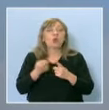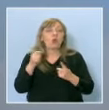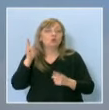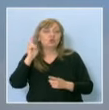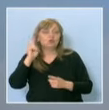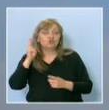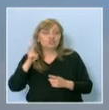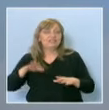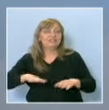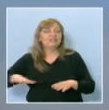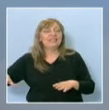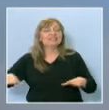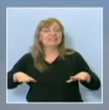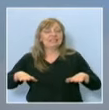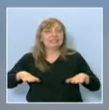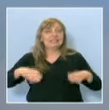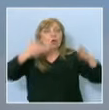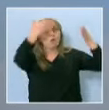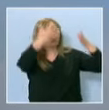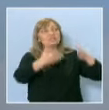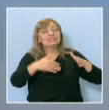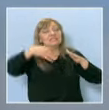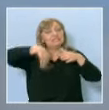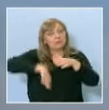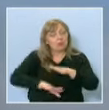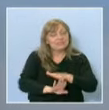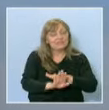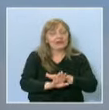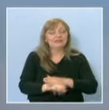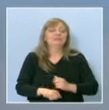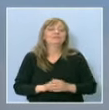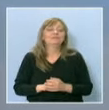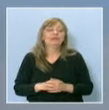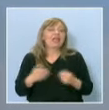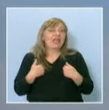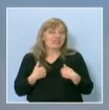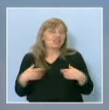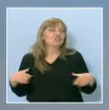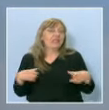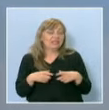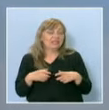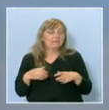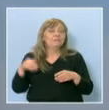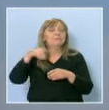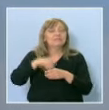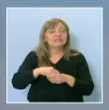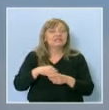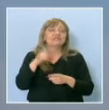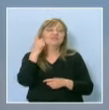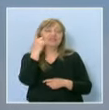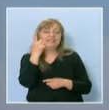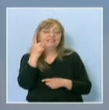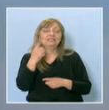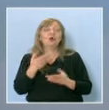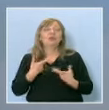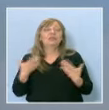стените на подземно помещение, което вече е превърнато в макет на града. Нашият екип присъства на един от пешеходните